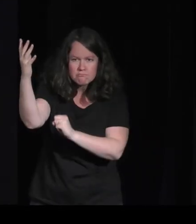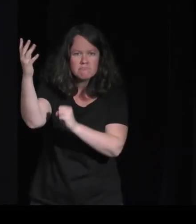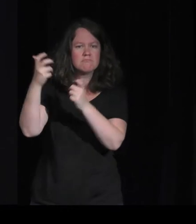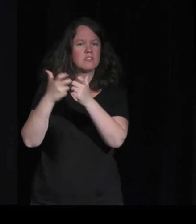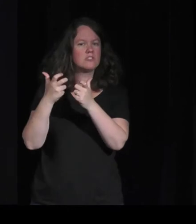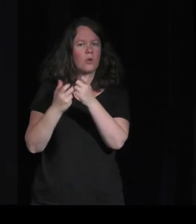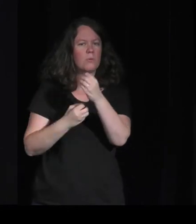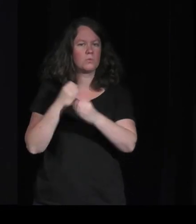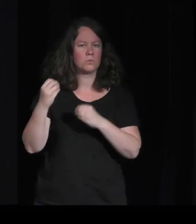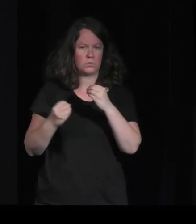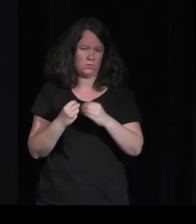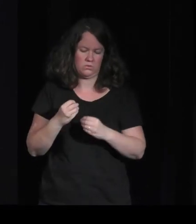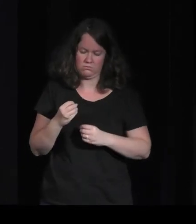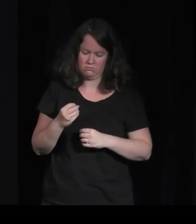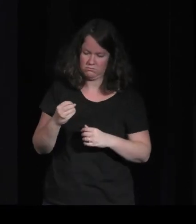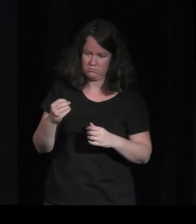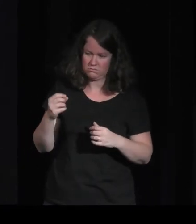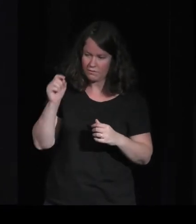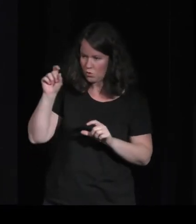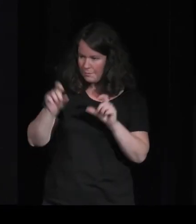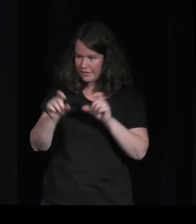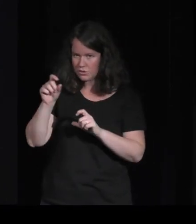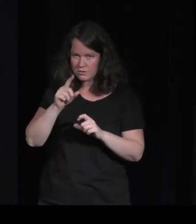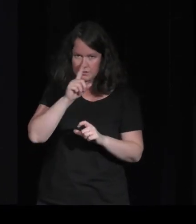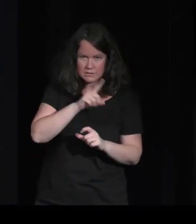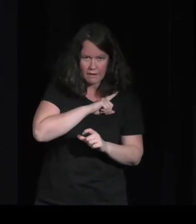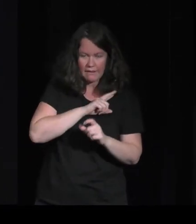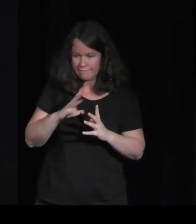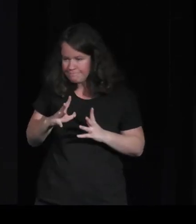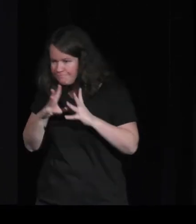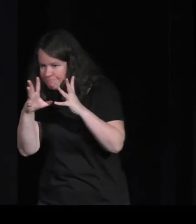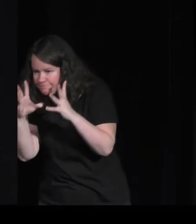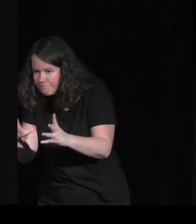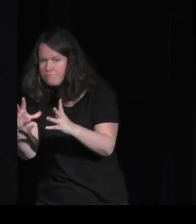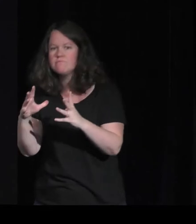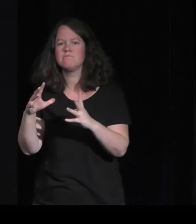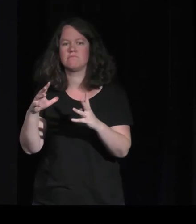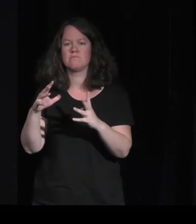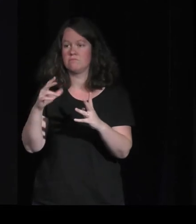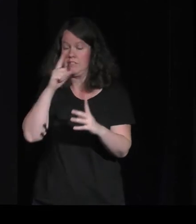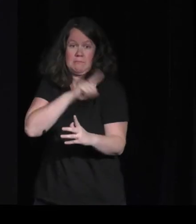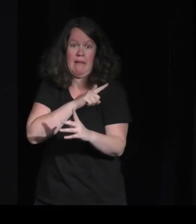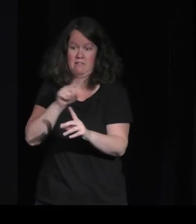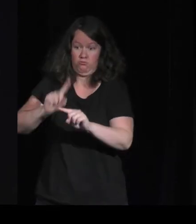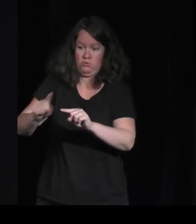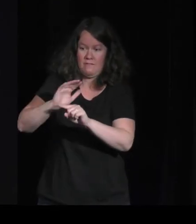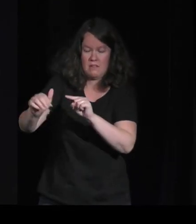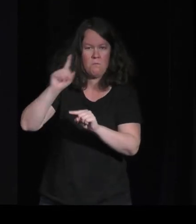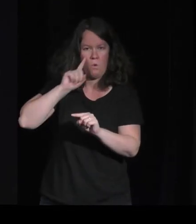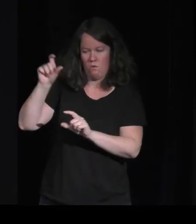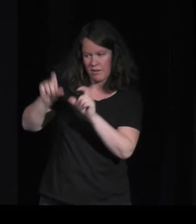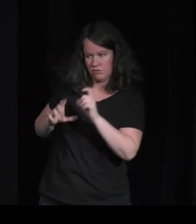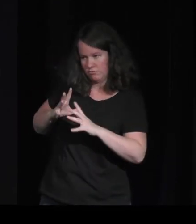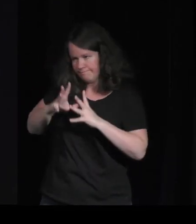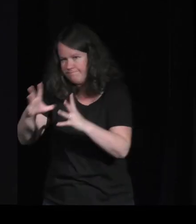ces formes d'expérience, d'engagement presque esthétiques, en fait, sont pensées, sont designées. Mais ce qui est intéressant aussi, c'est de